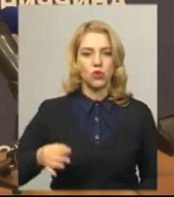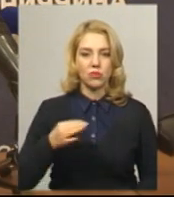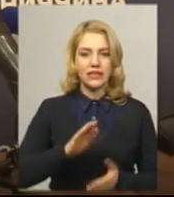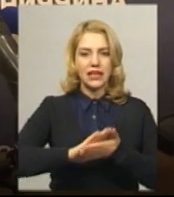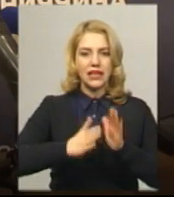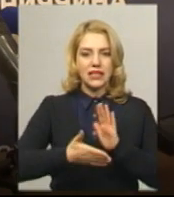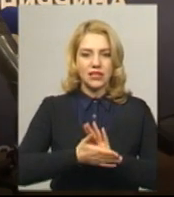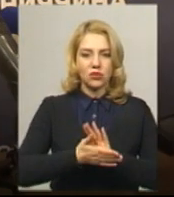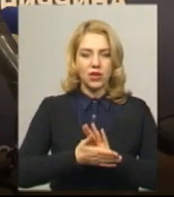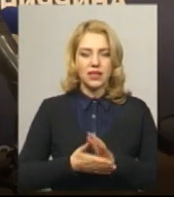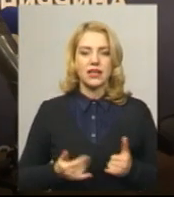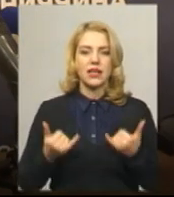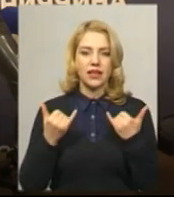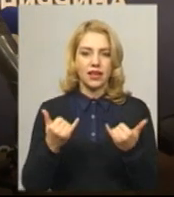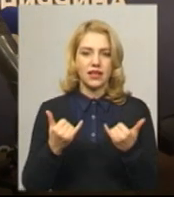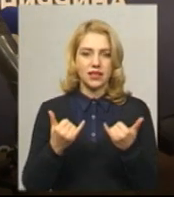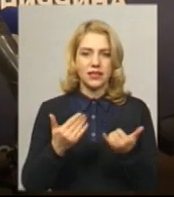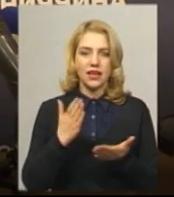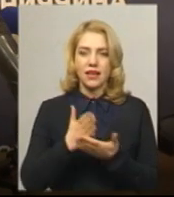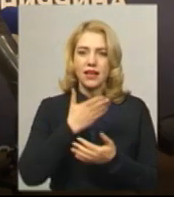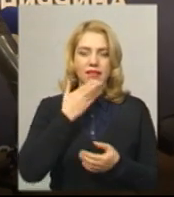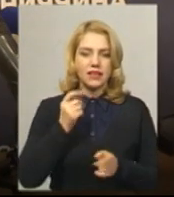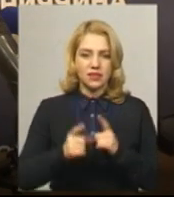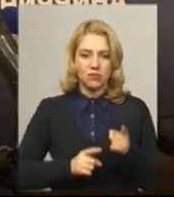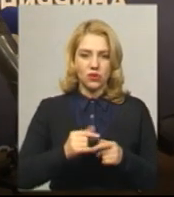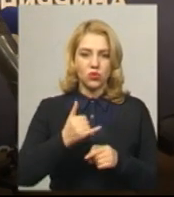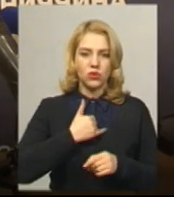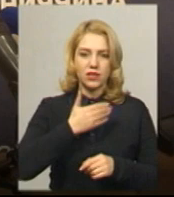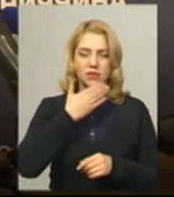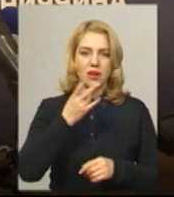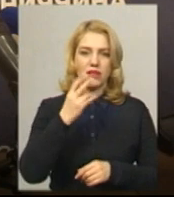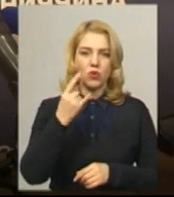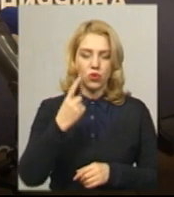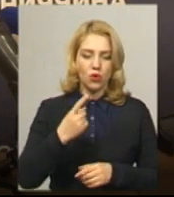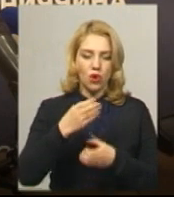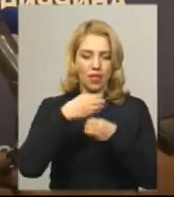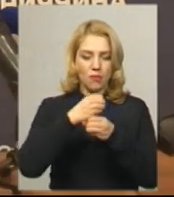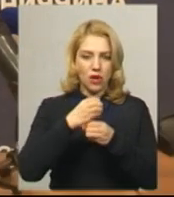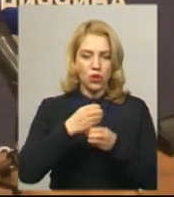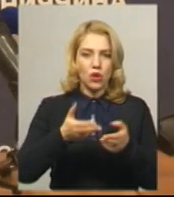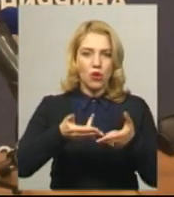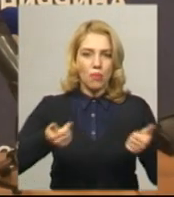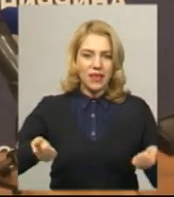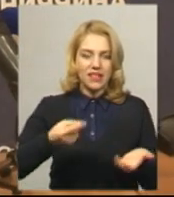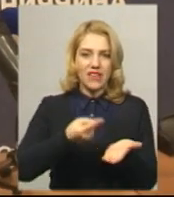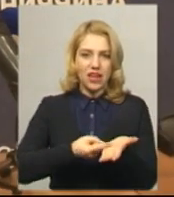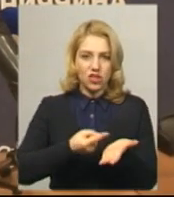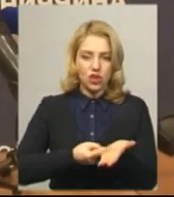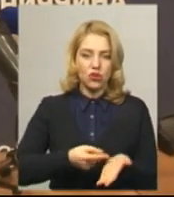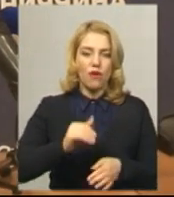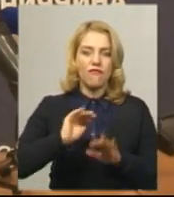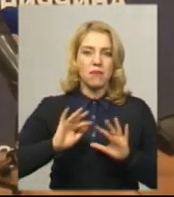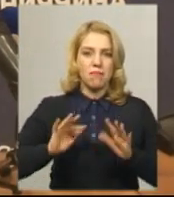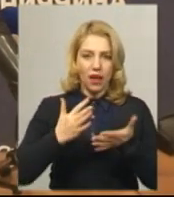ситуація наразі є незмінною. В нас немає жодного лабораторно підтвердженого випадку захворювання на коронавірусну